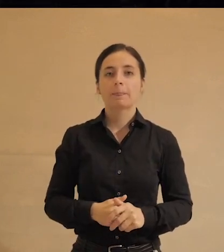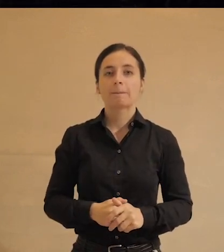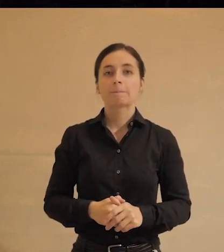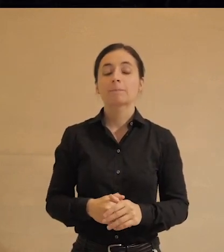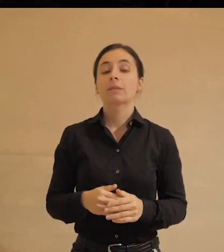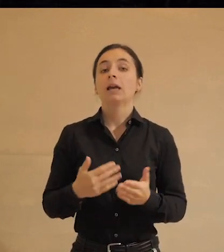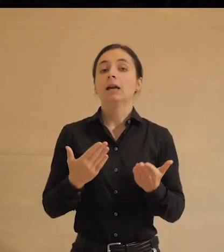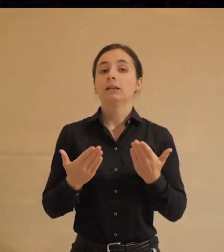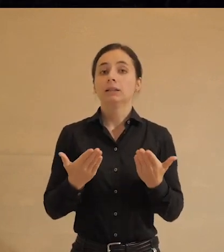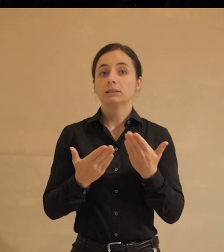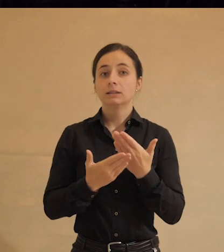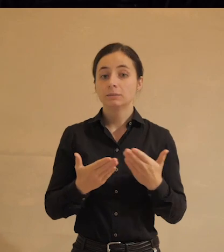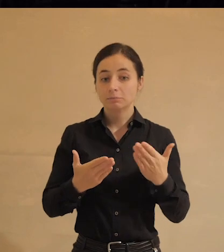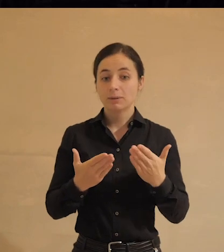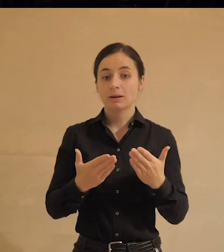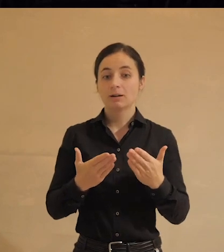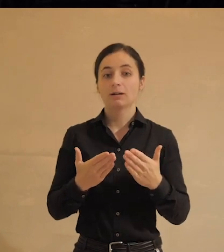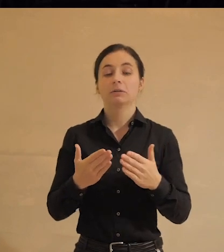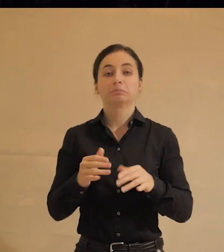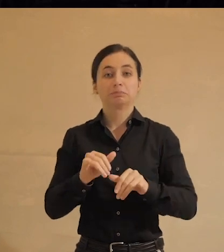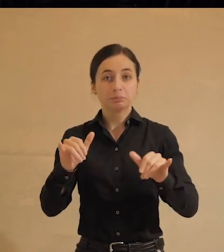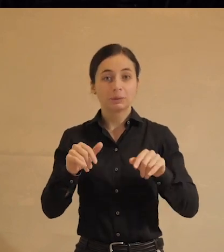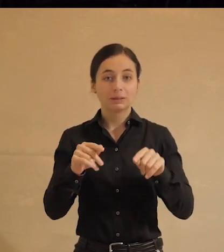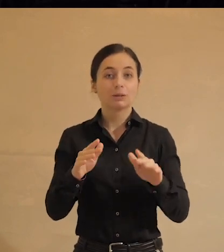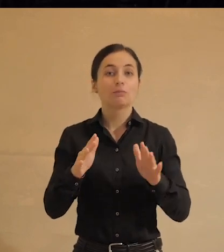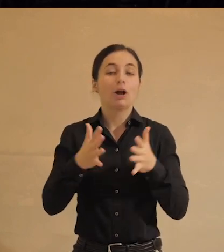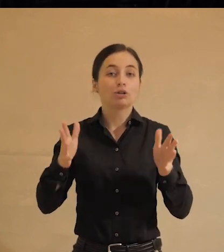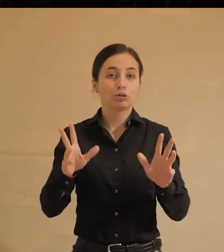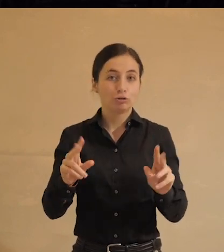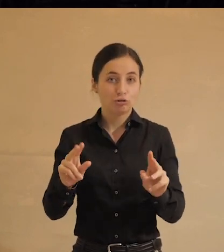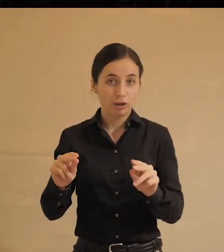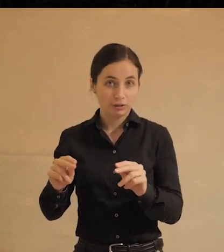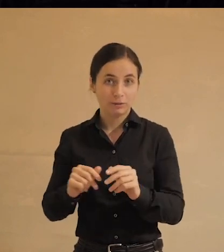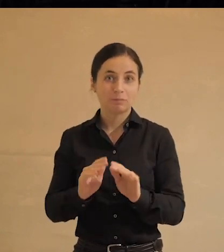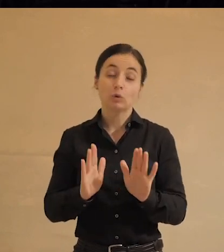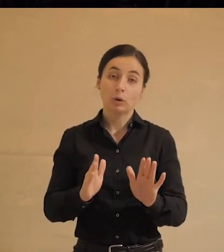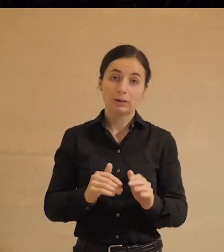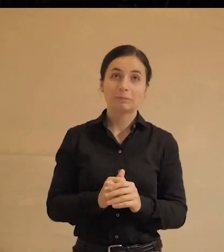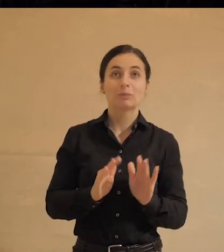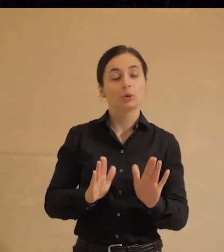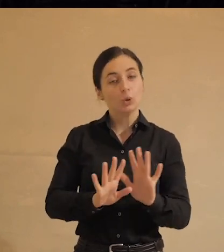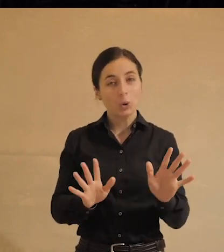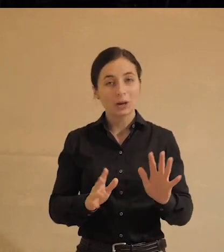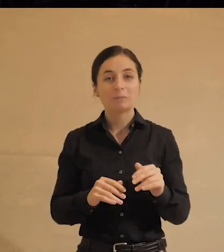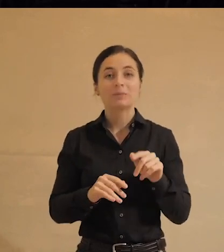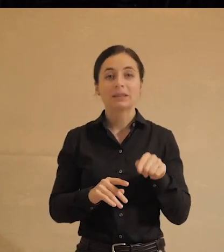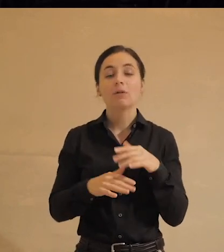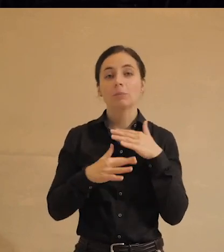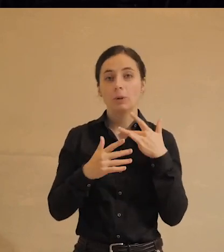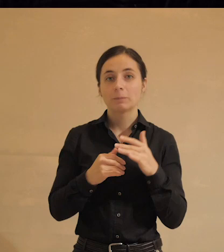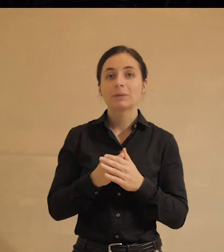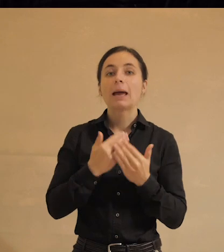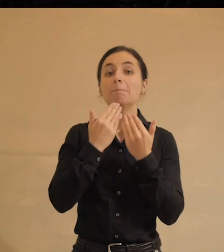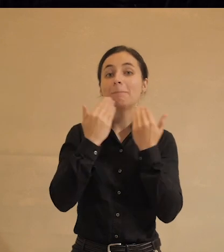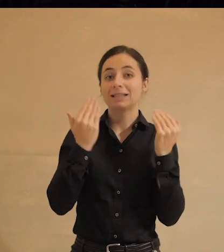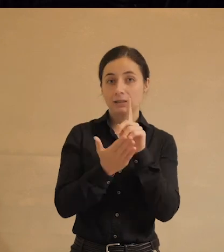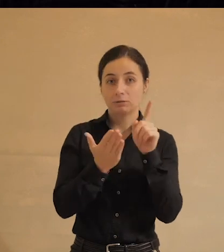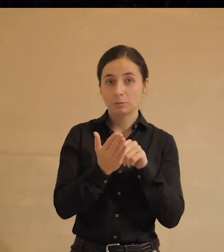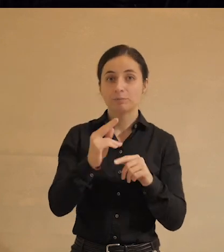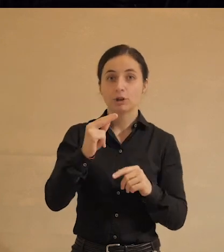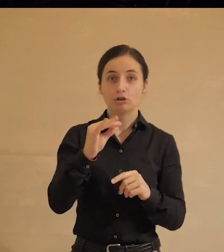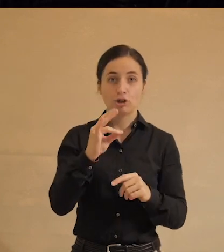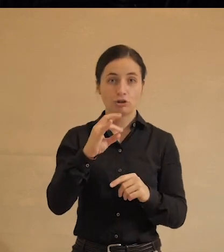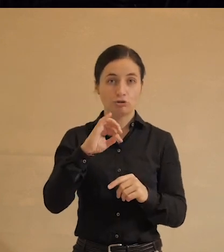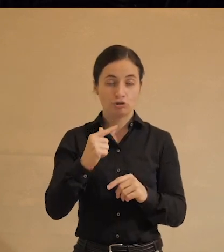слушайте, если мы хотя бы в этом преуспели, это уже большое счастье. Только. Да не только, это довольно много. Давайте начнем с последнего вопроса, с Change.